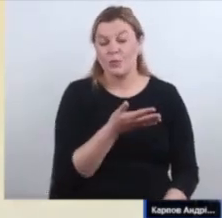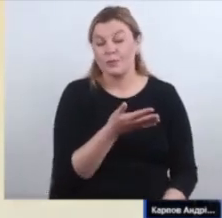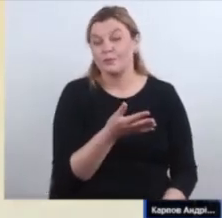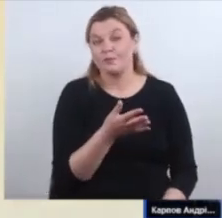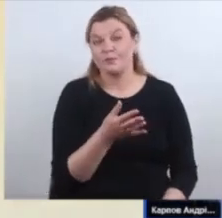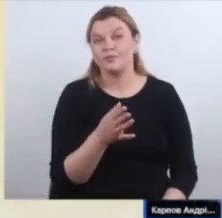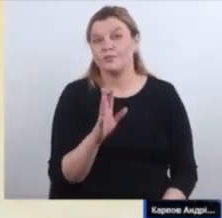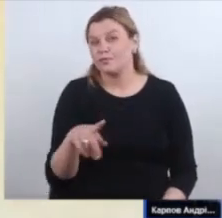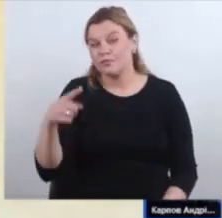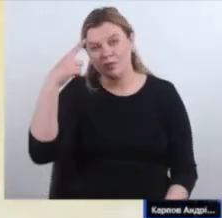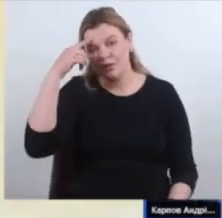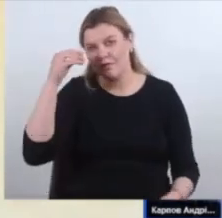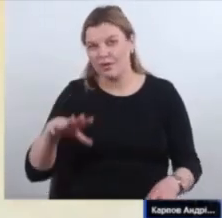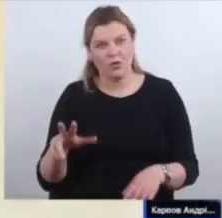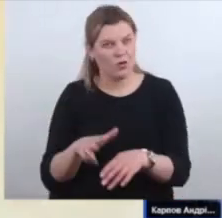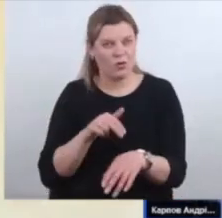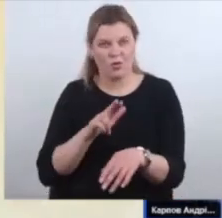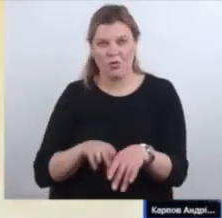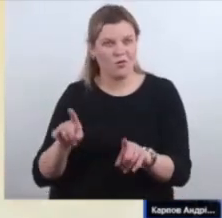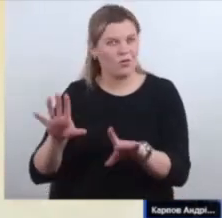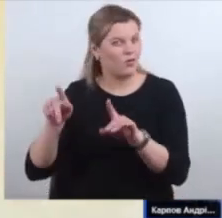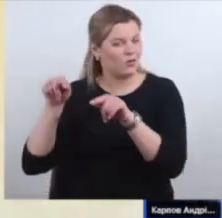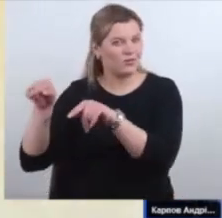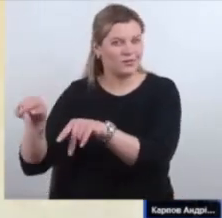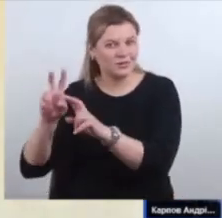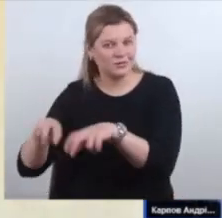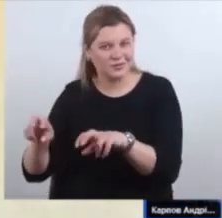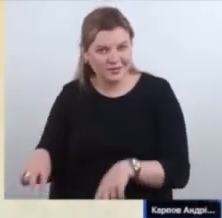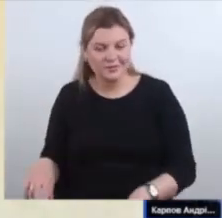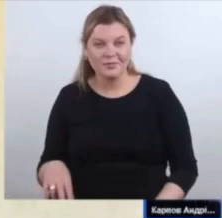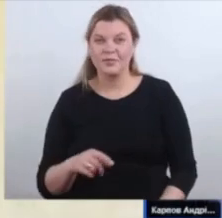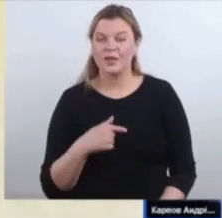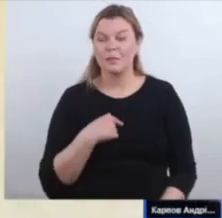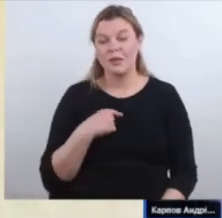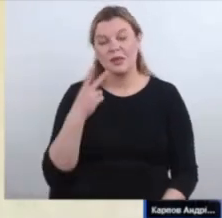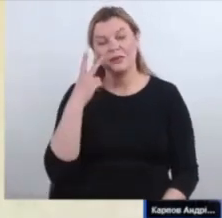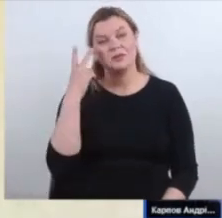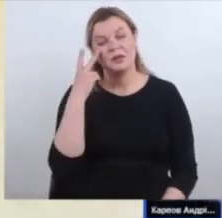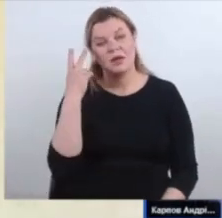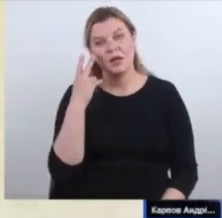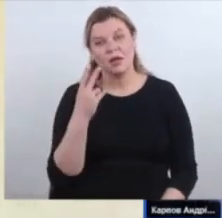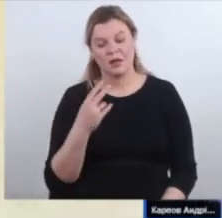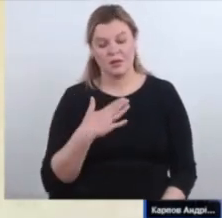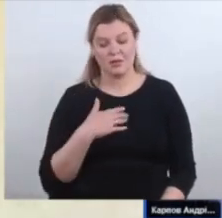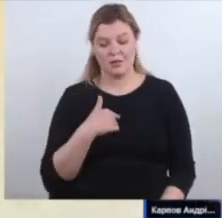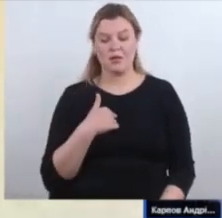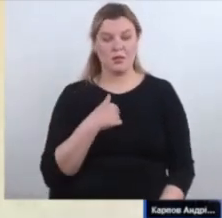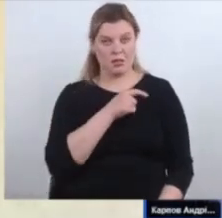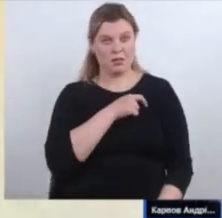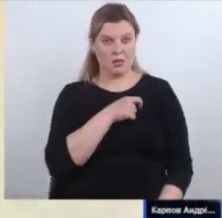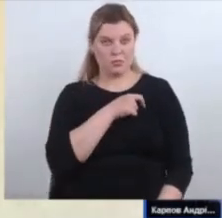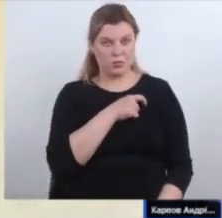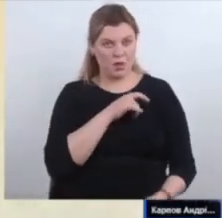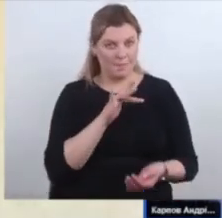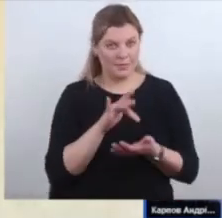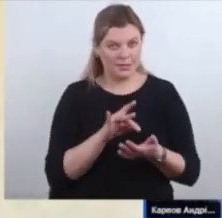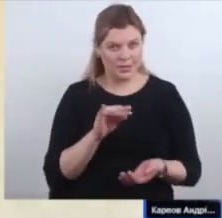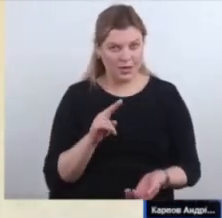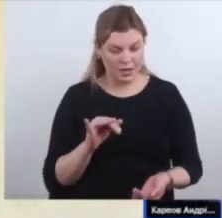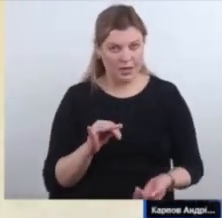правоохоронні органи. Мене цікавить це з точки зору депутата міської ради і з точки зору